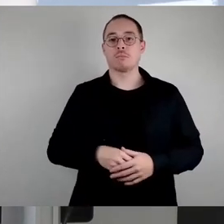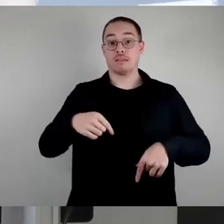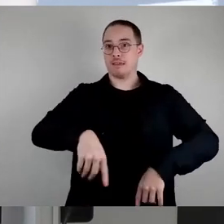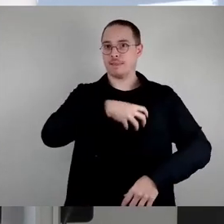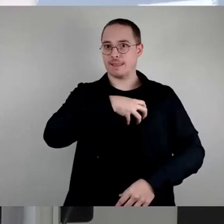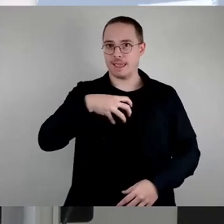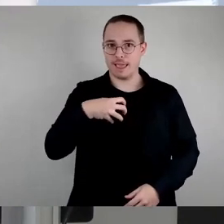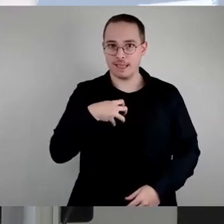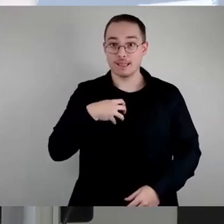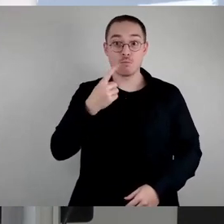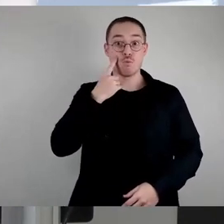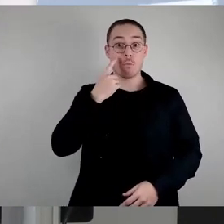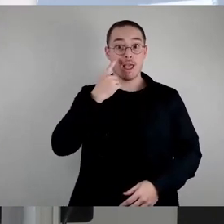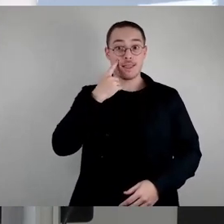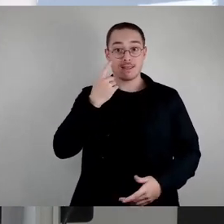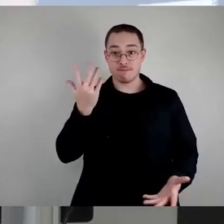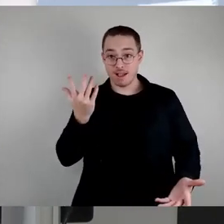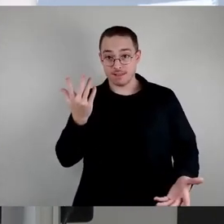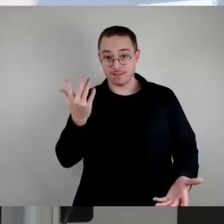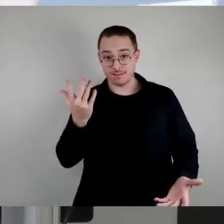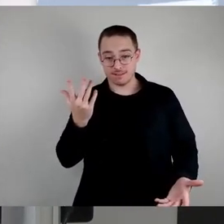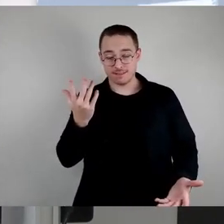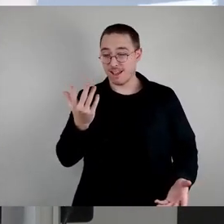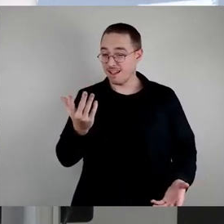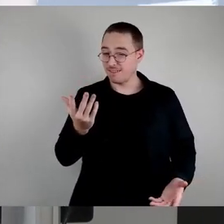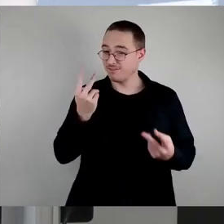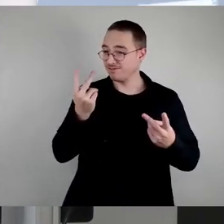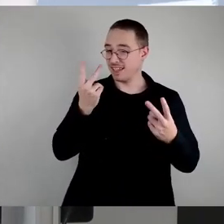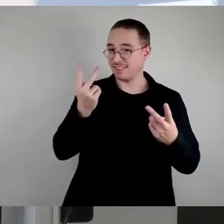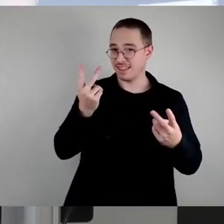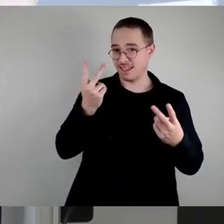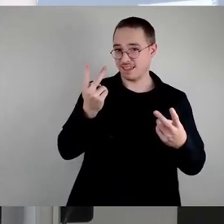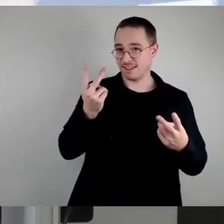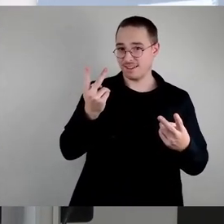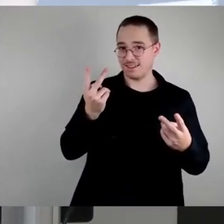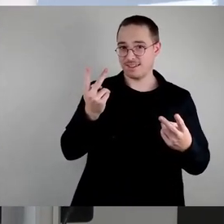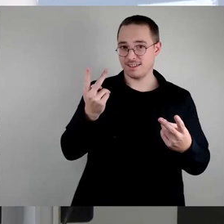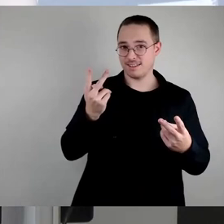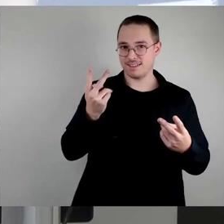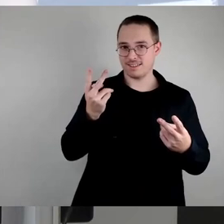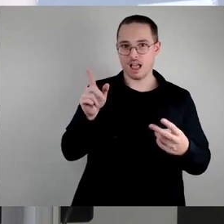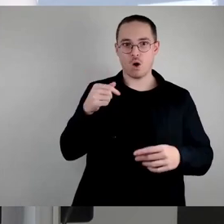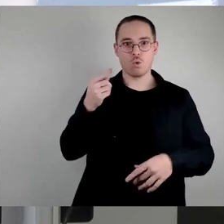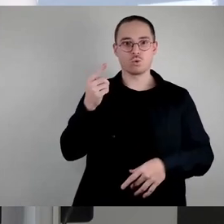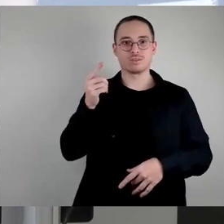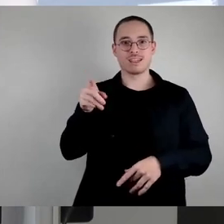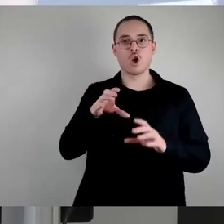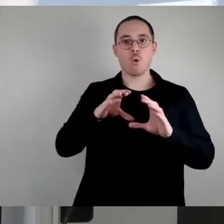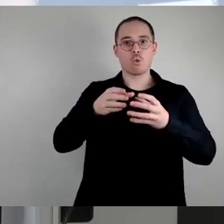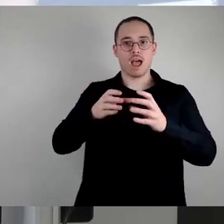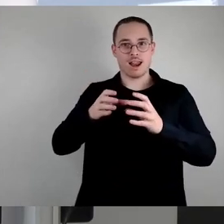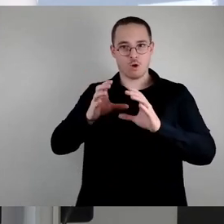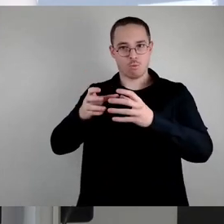gerade vor dem Hintergrund, dass sich der Bestand an kommunalen Wohnungen